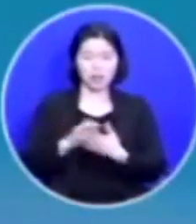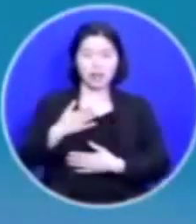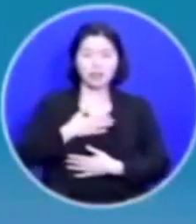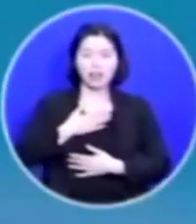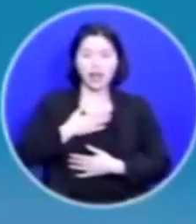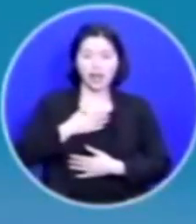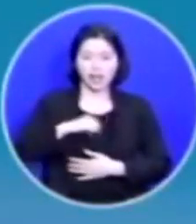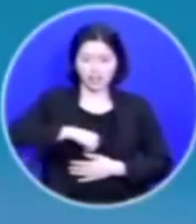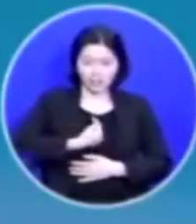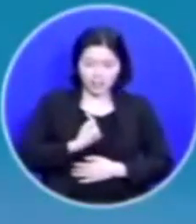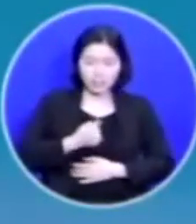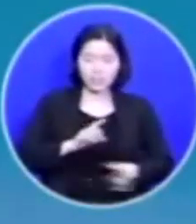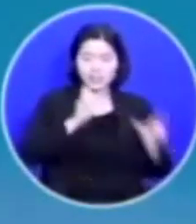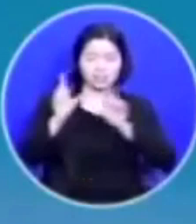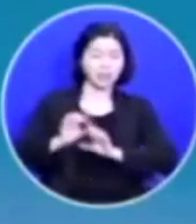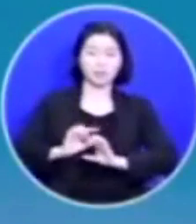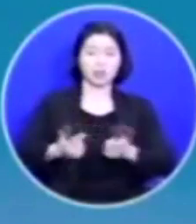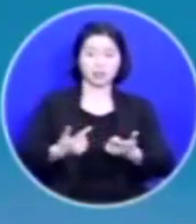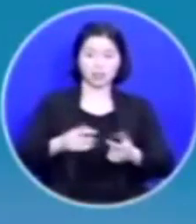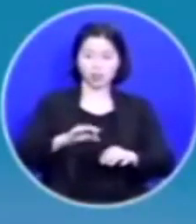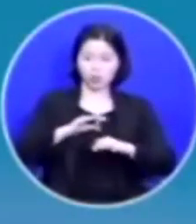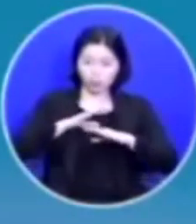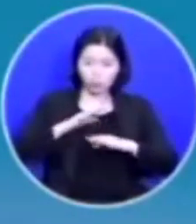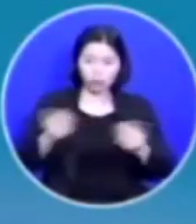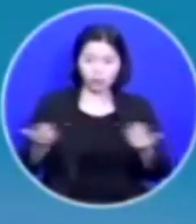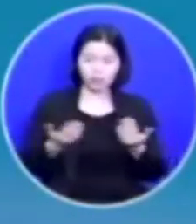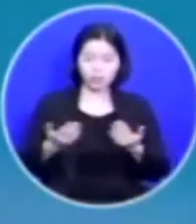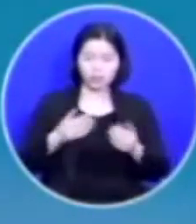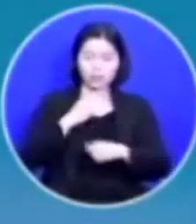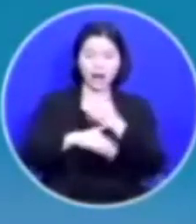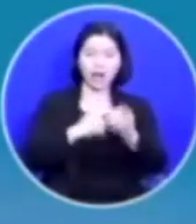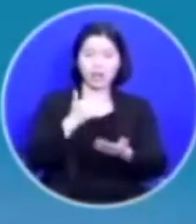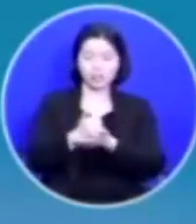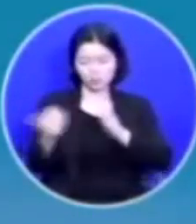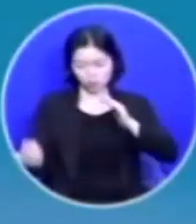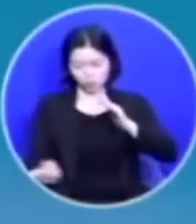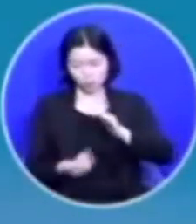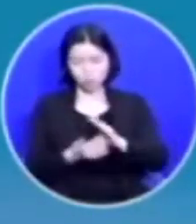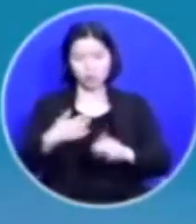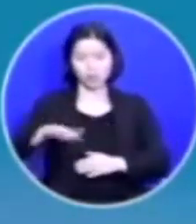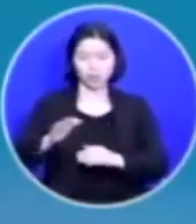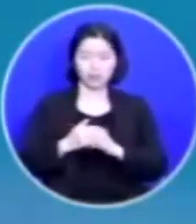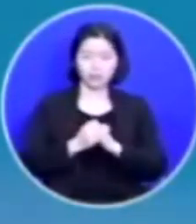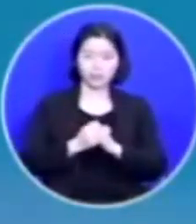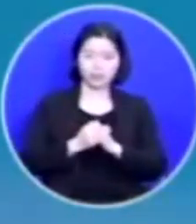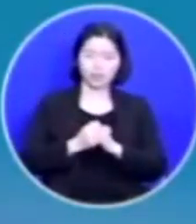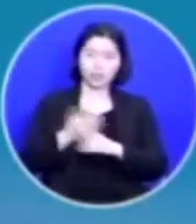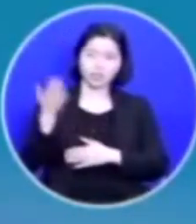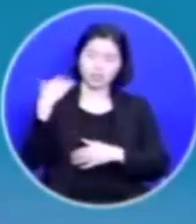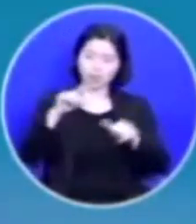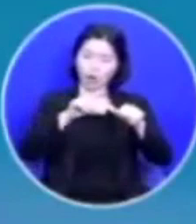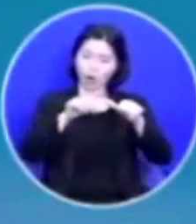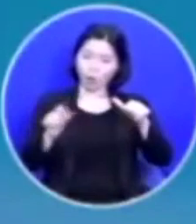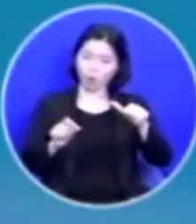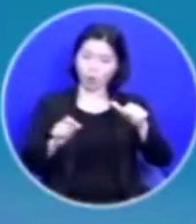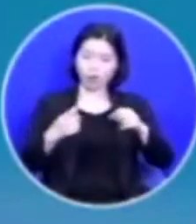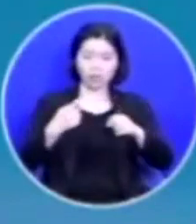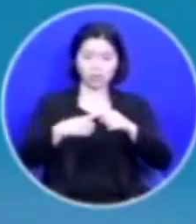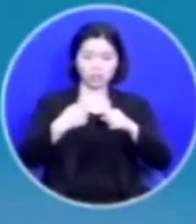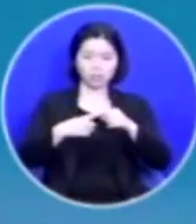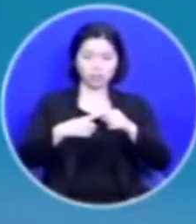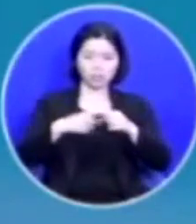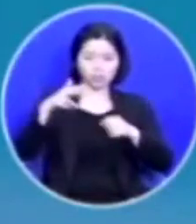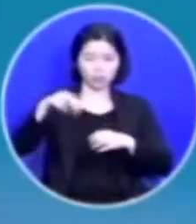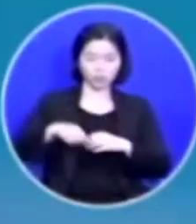살지 않습니다 놀라운 일들을 하나님께서 이루어내십니다 지난 5월 첫째 주간에 우리 젊은이